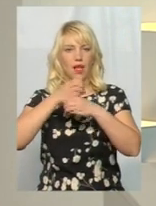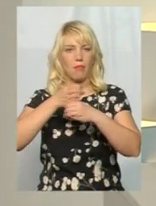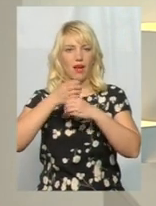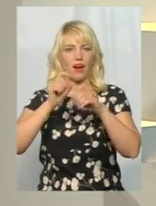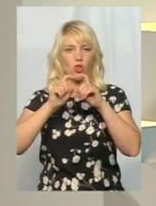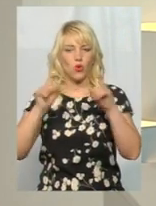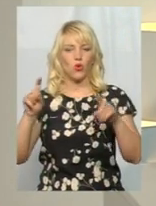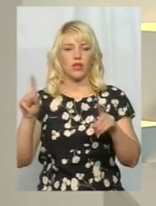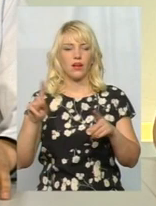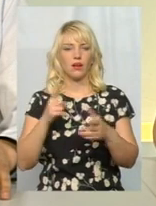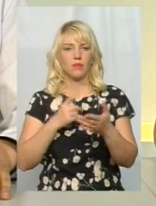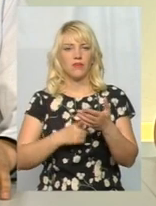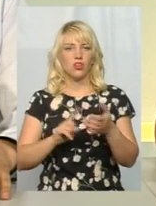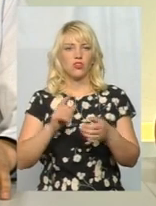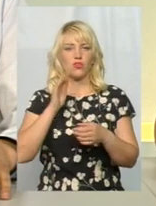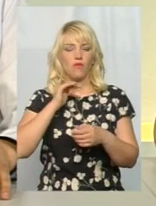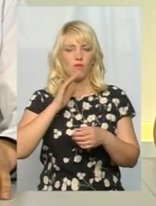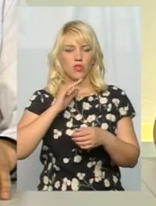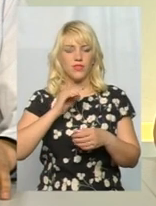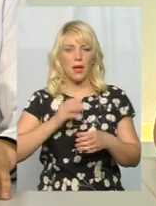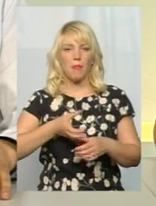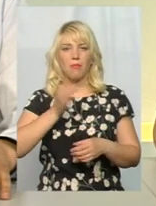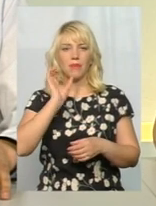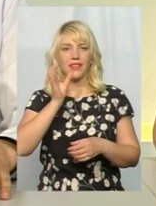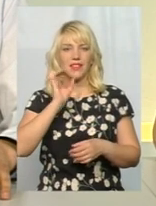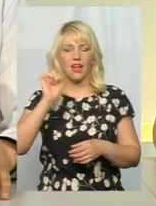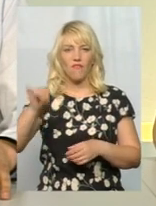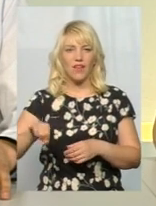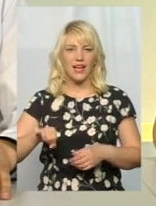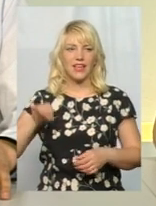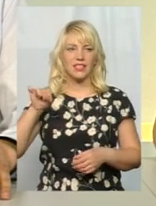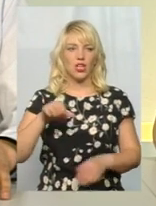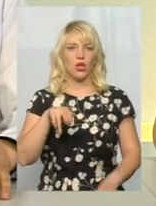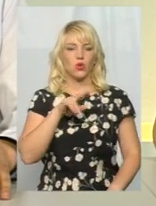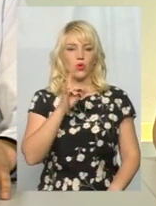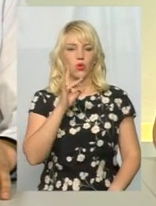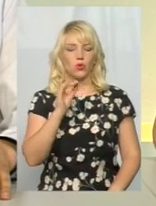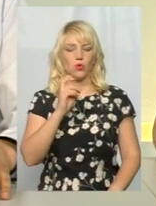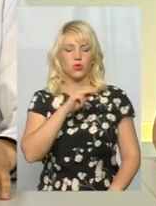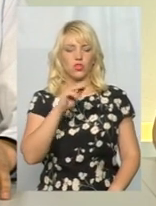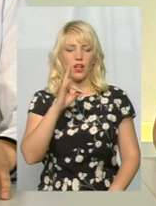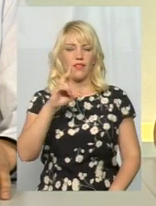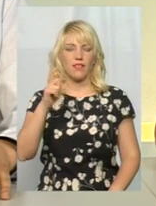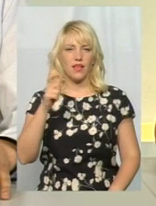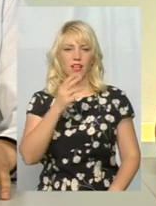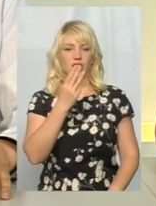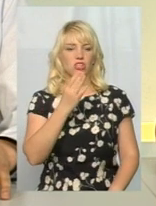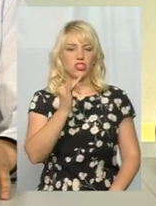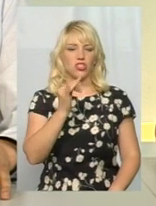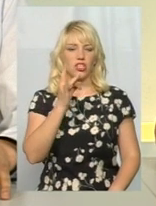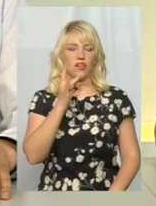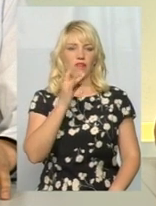вода питна в Криницях, що межують з містом Красилів Дружне та Щеборівка, не може бути використана для